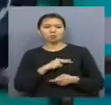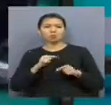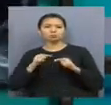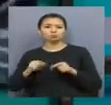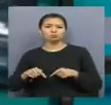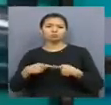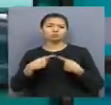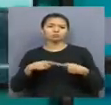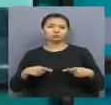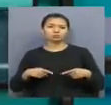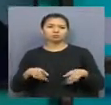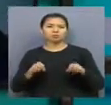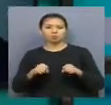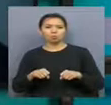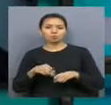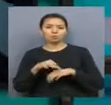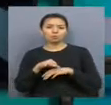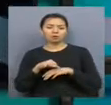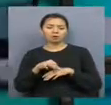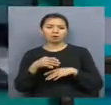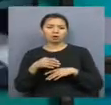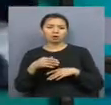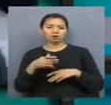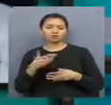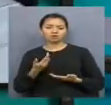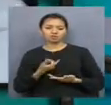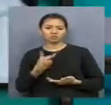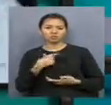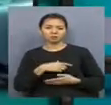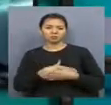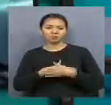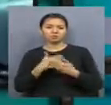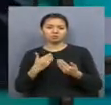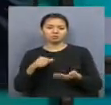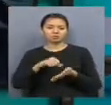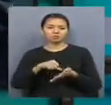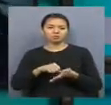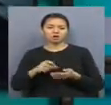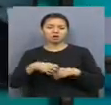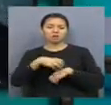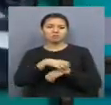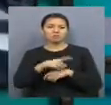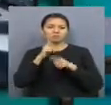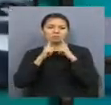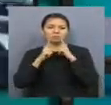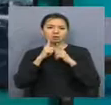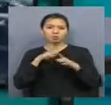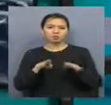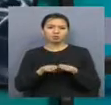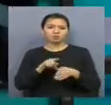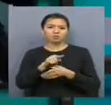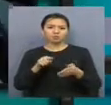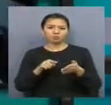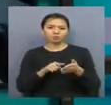бөзгелер ғатарлы жүрі аламы. Облыс әкімі Ермек Маржықпаевтың қатсы омен өткен комиссия отырысында осы мәселе